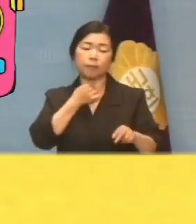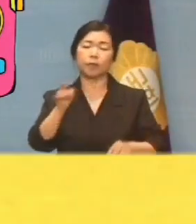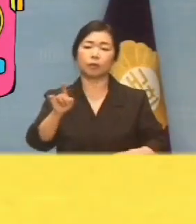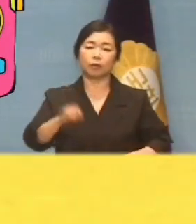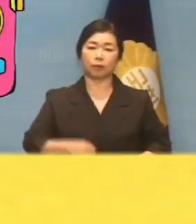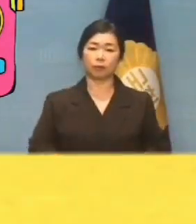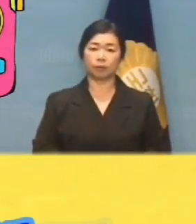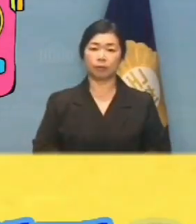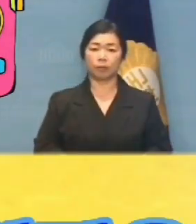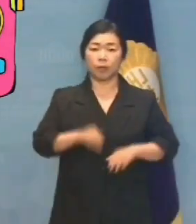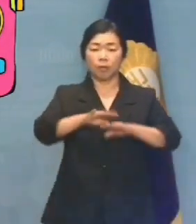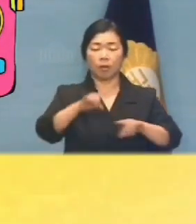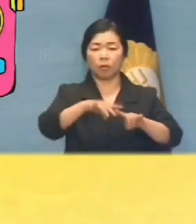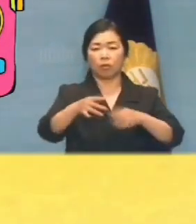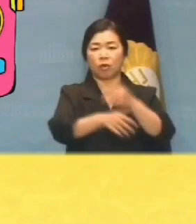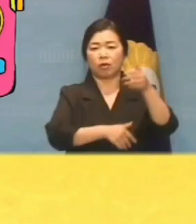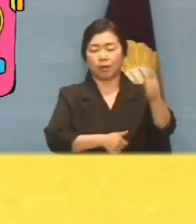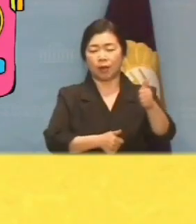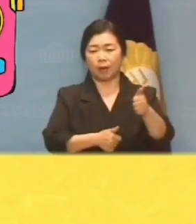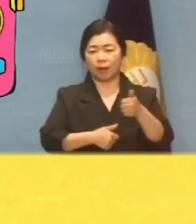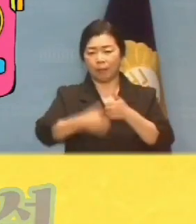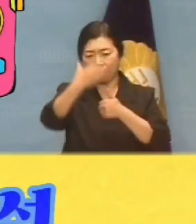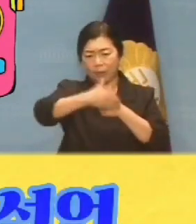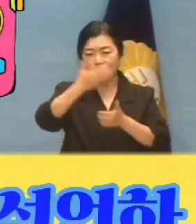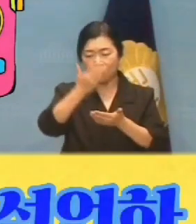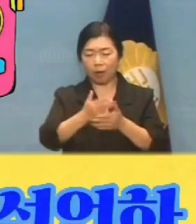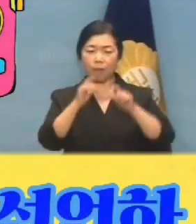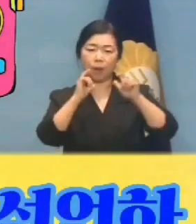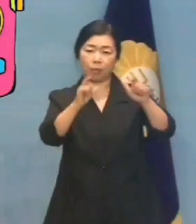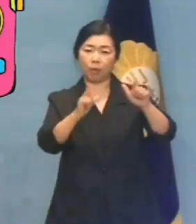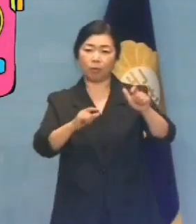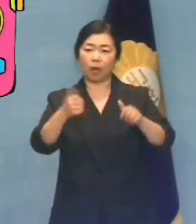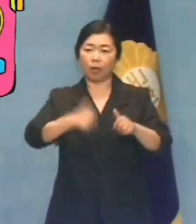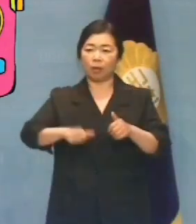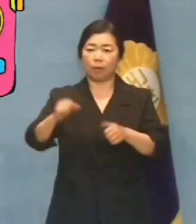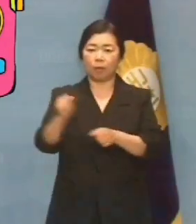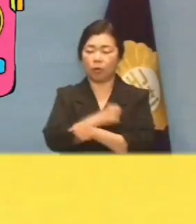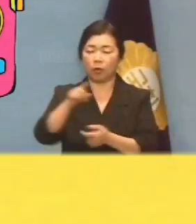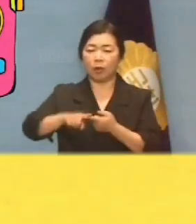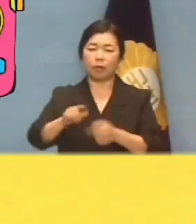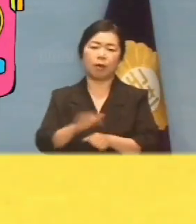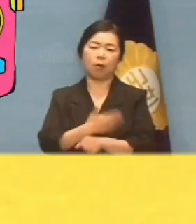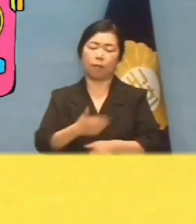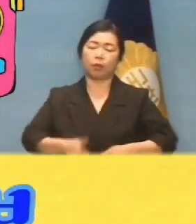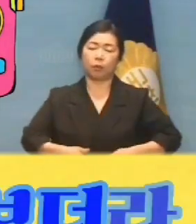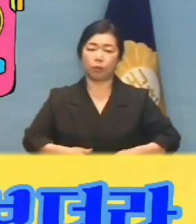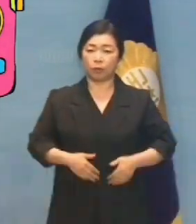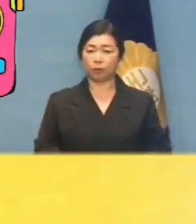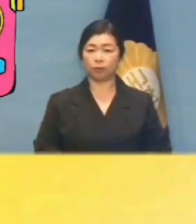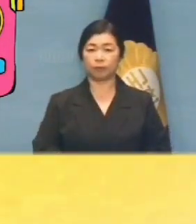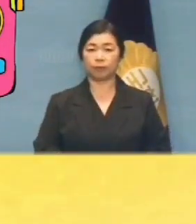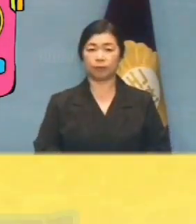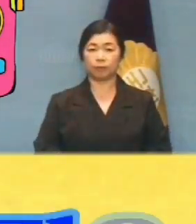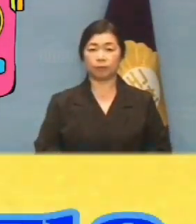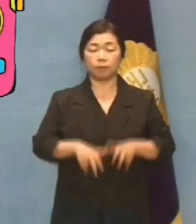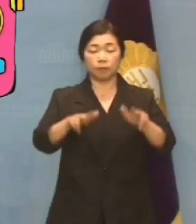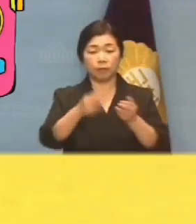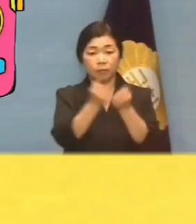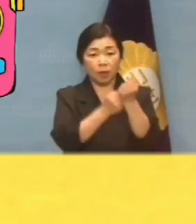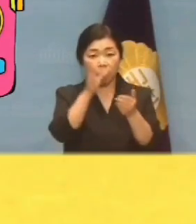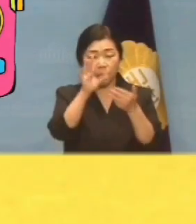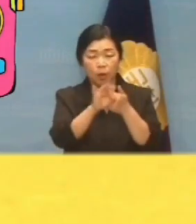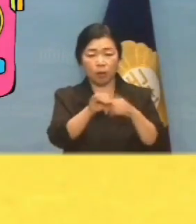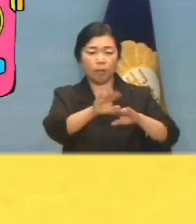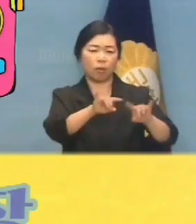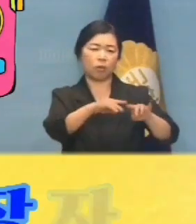방송통신위원장을 맞지 않겠다고 선언하는 것입니다. 이번 해명만 보더라도 이동관 특보는